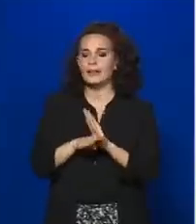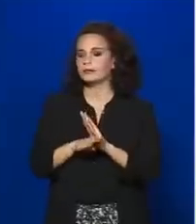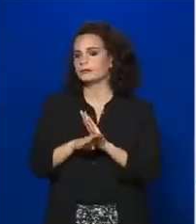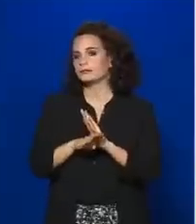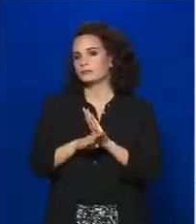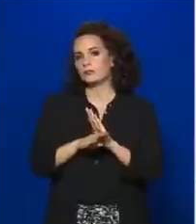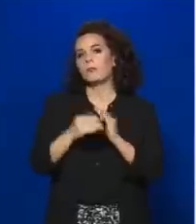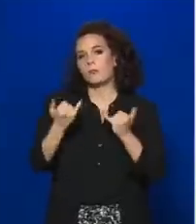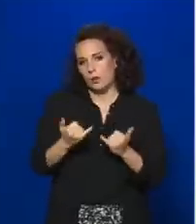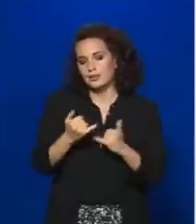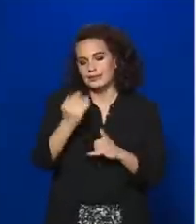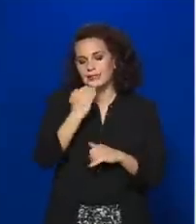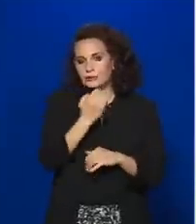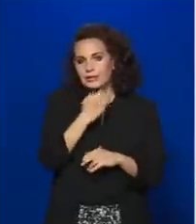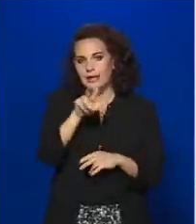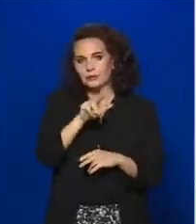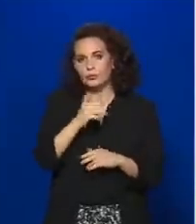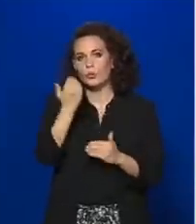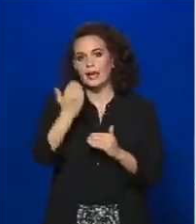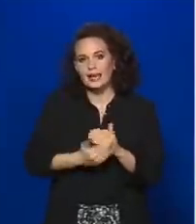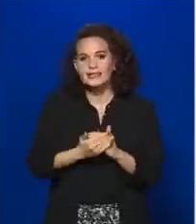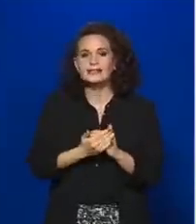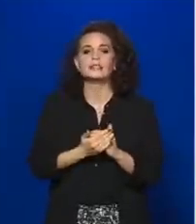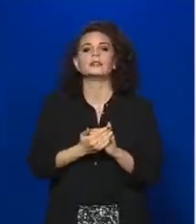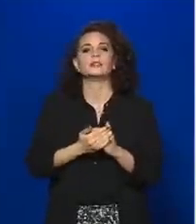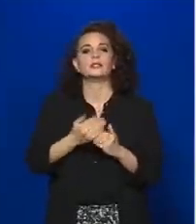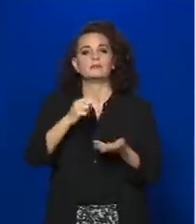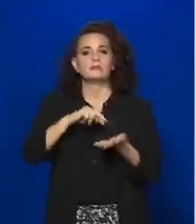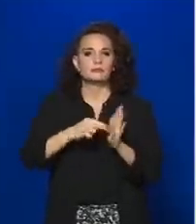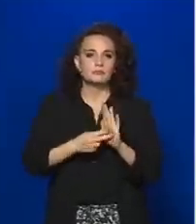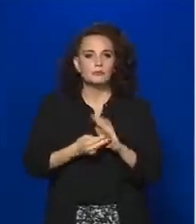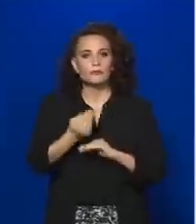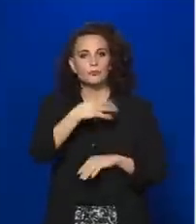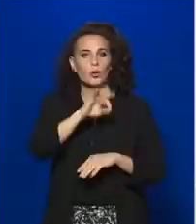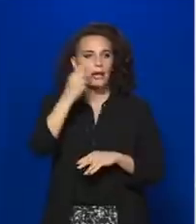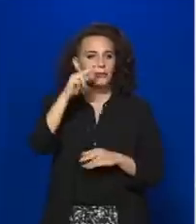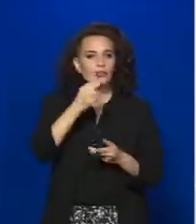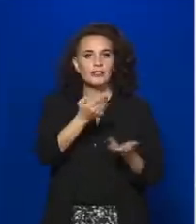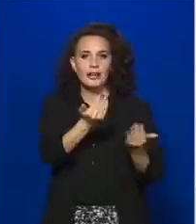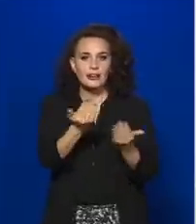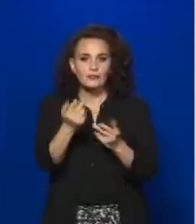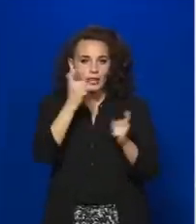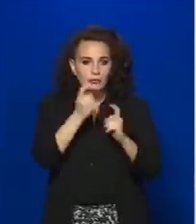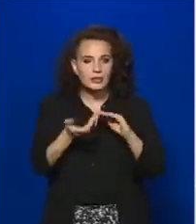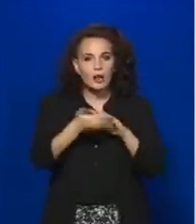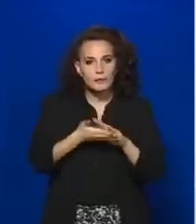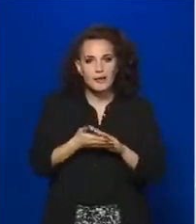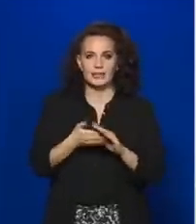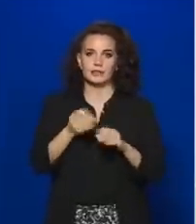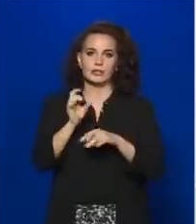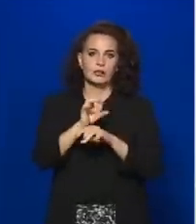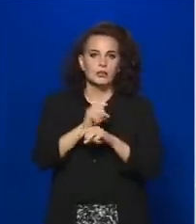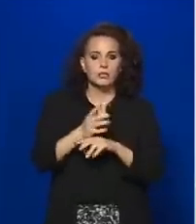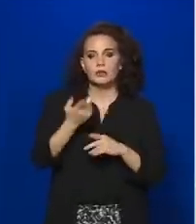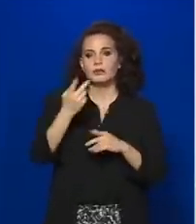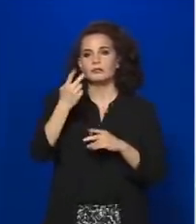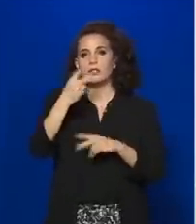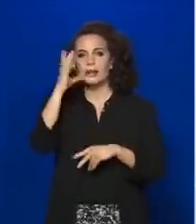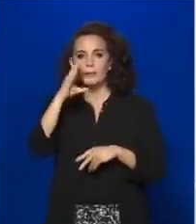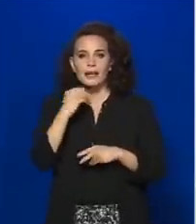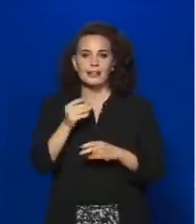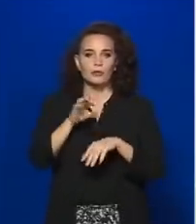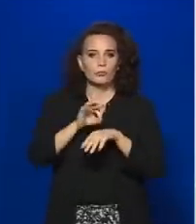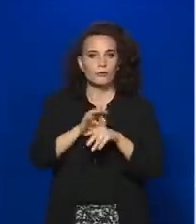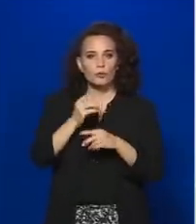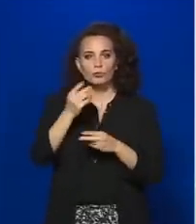délután három óráig reményeink szerint megérkező véleményét követően, orvosprofesszorokkal, virológus szakemberekkel való egyeztetés után